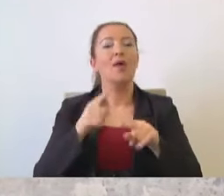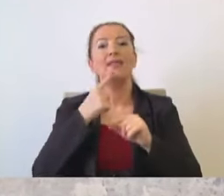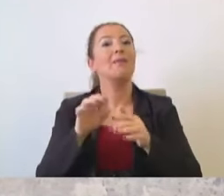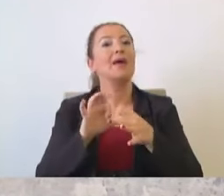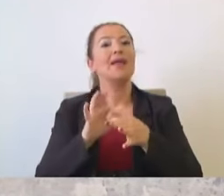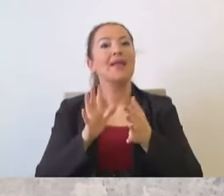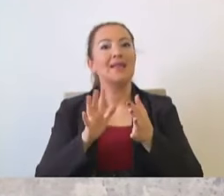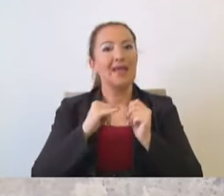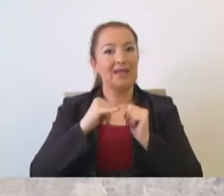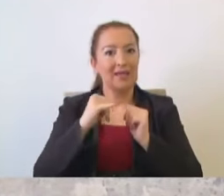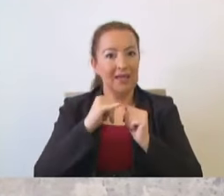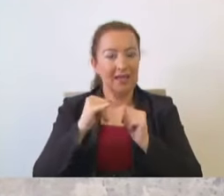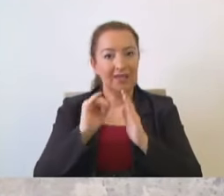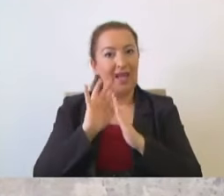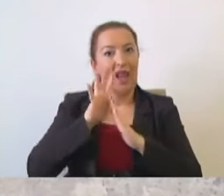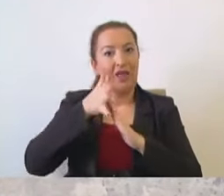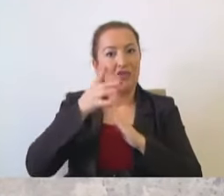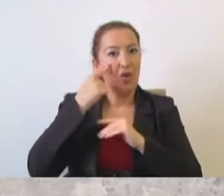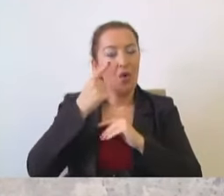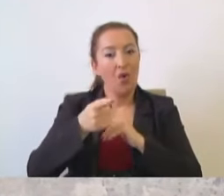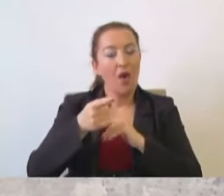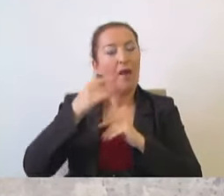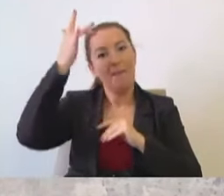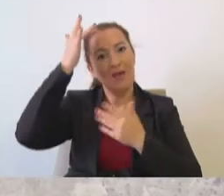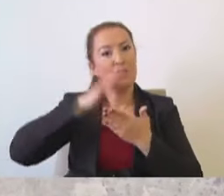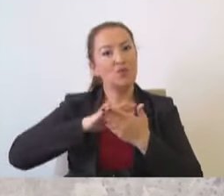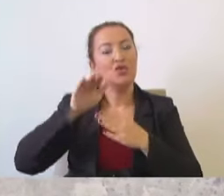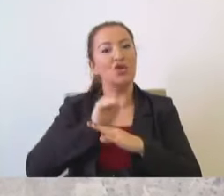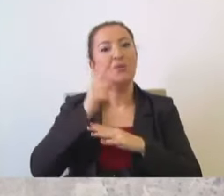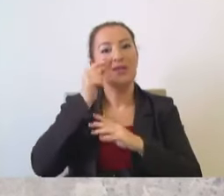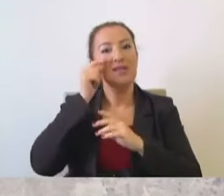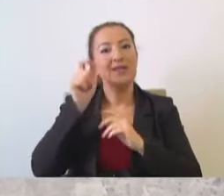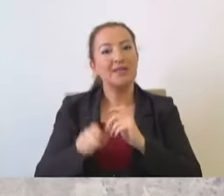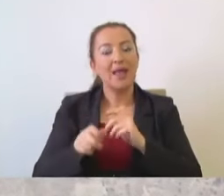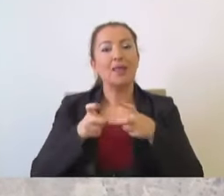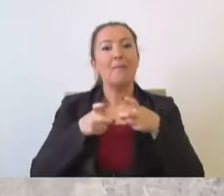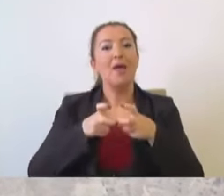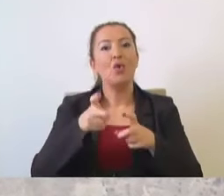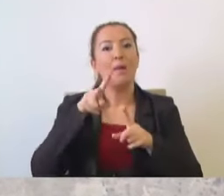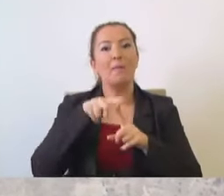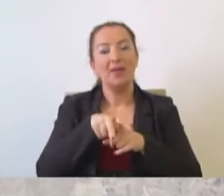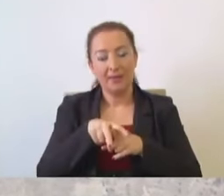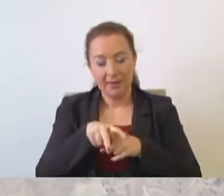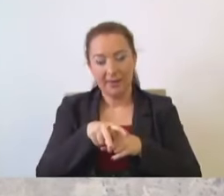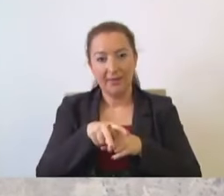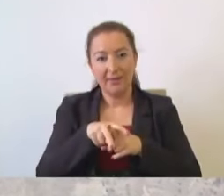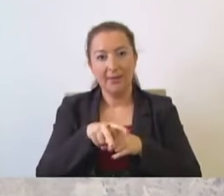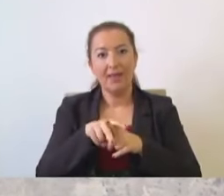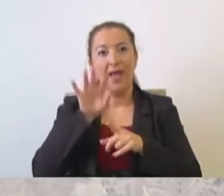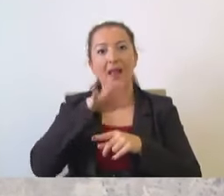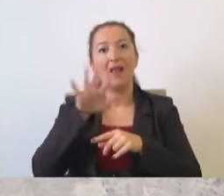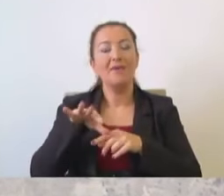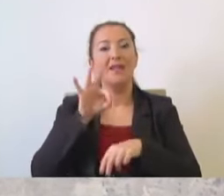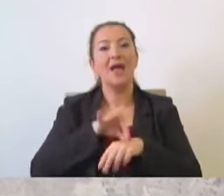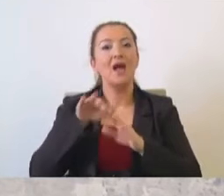demektir. Yakın gelecekte Beylikdüzü'nde yaşayan bir insan metroya bindiğinde 55